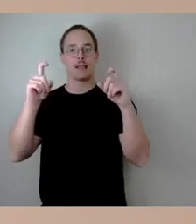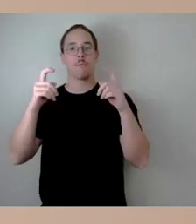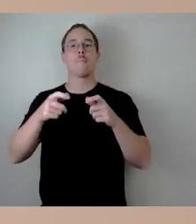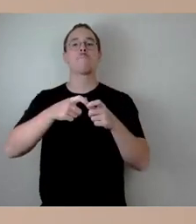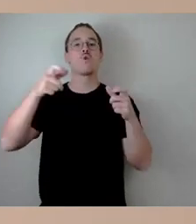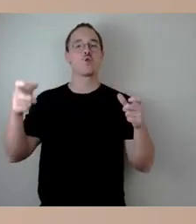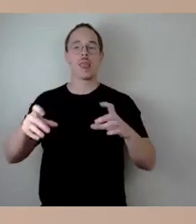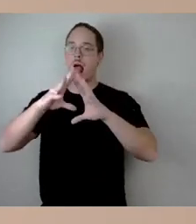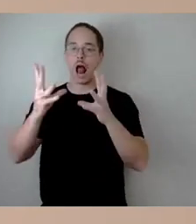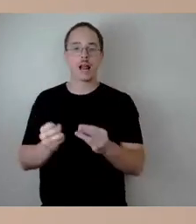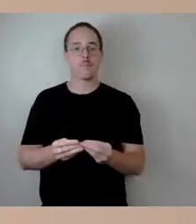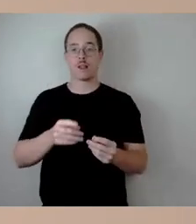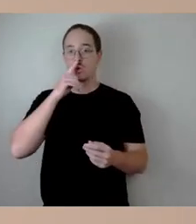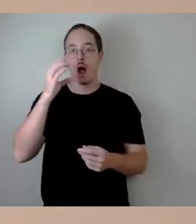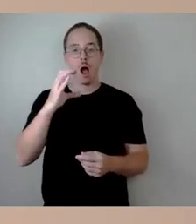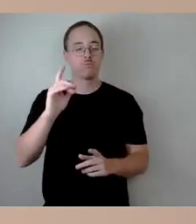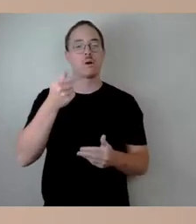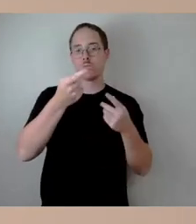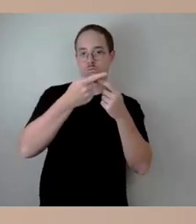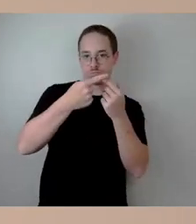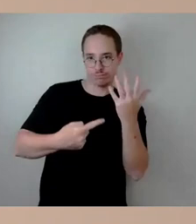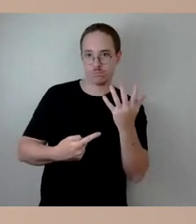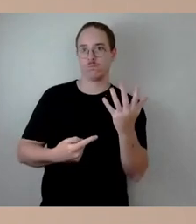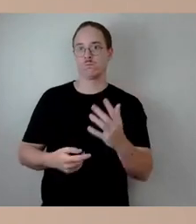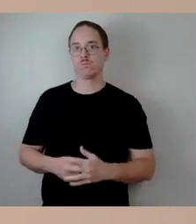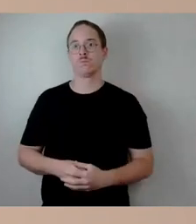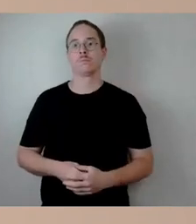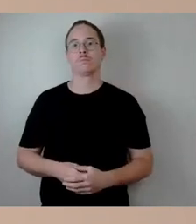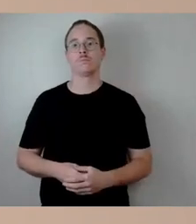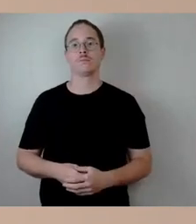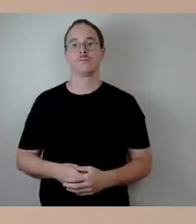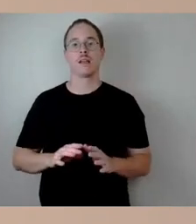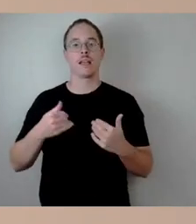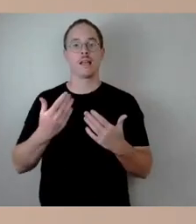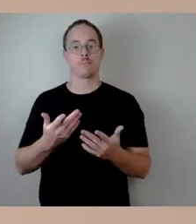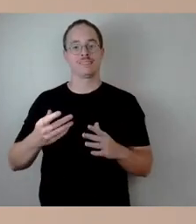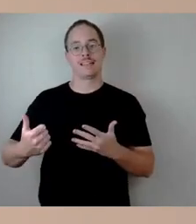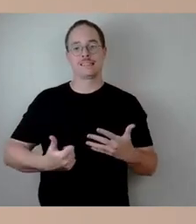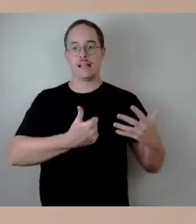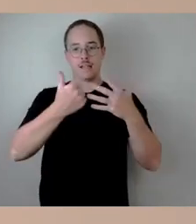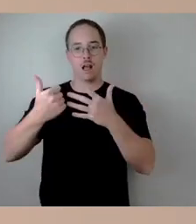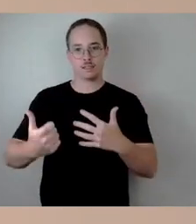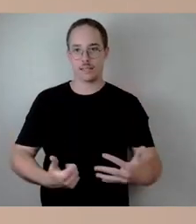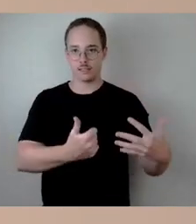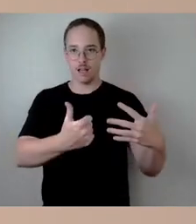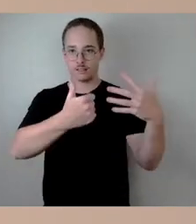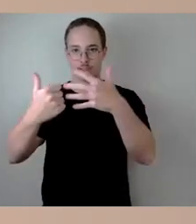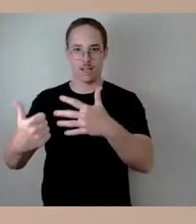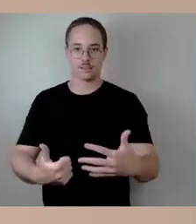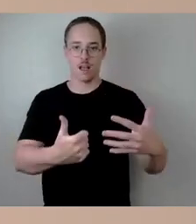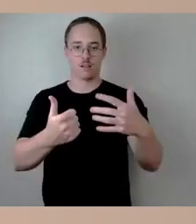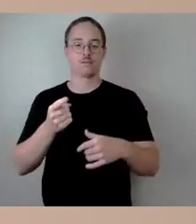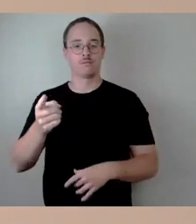und dafür gibt es eine DIN-Norm, aller sechs Jahre eine Hauptprüfung bei Brücken durch entsprechend